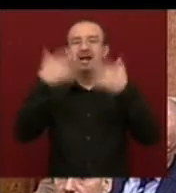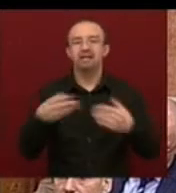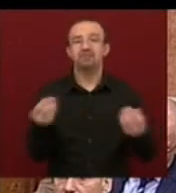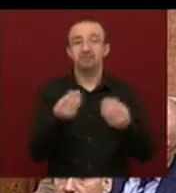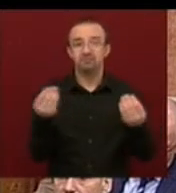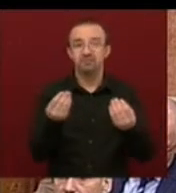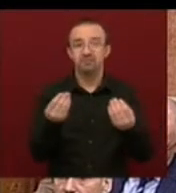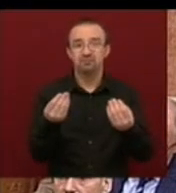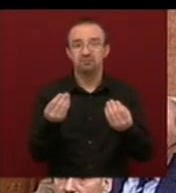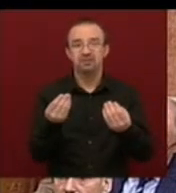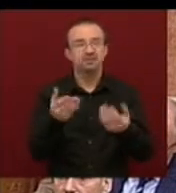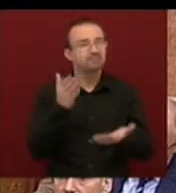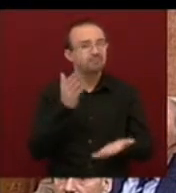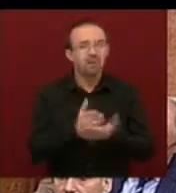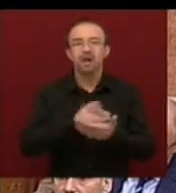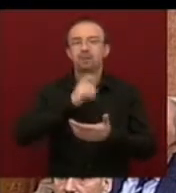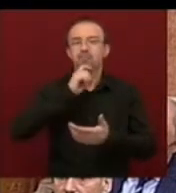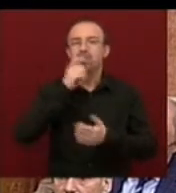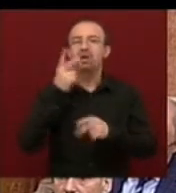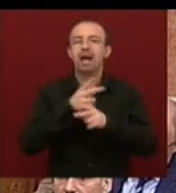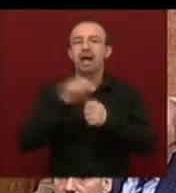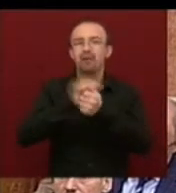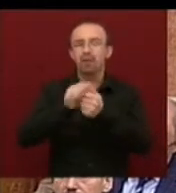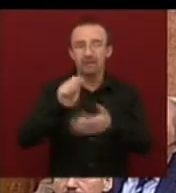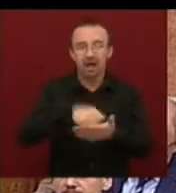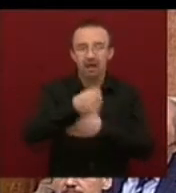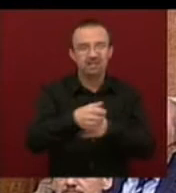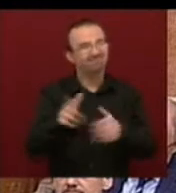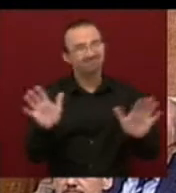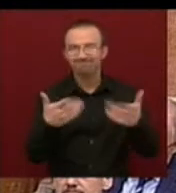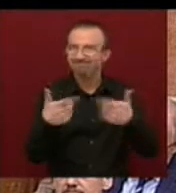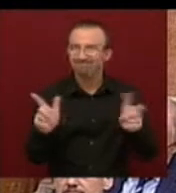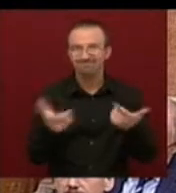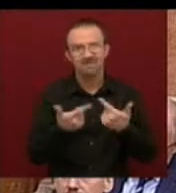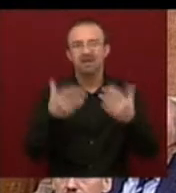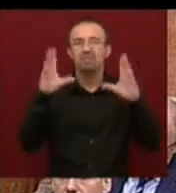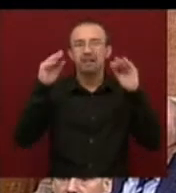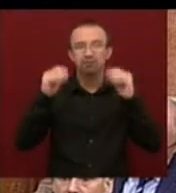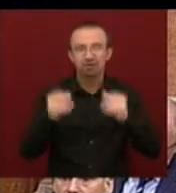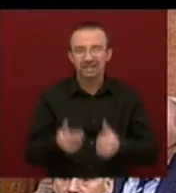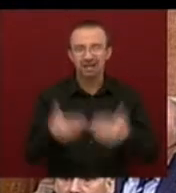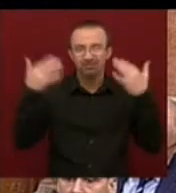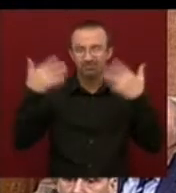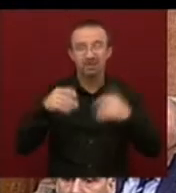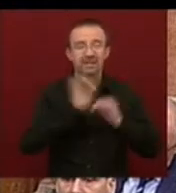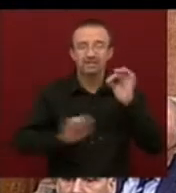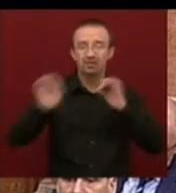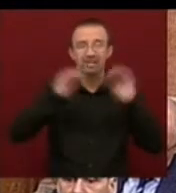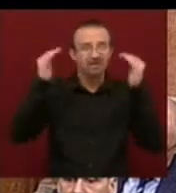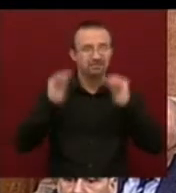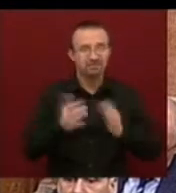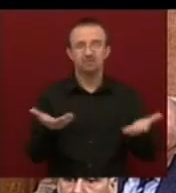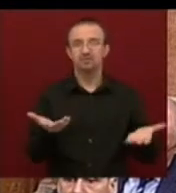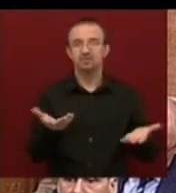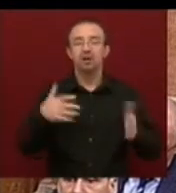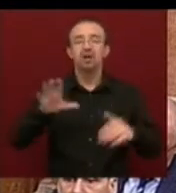hogy alig-alig lehet eladni a magyar állampapírokat. A leminősítés réme fenyegeti az országot. A